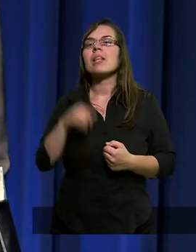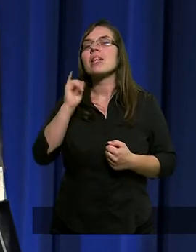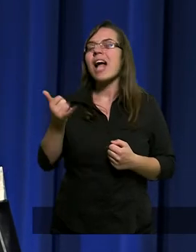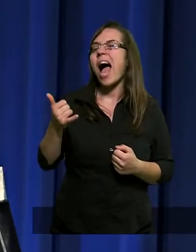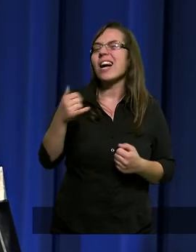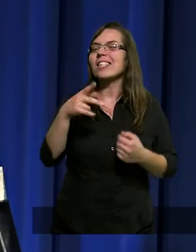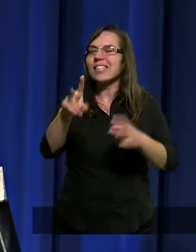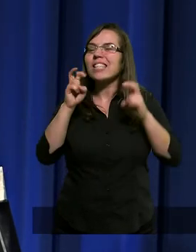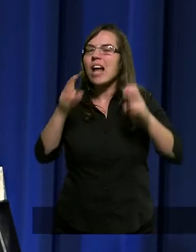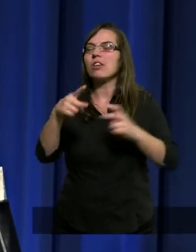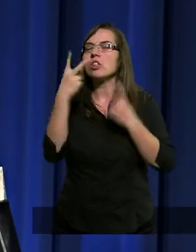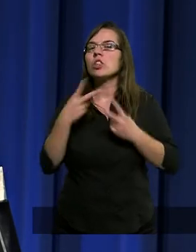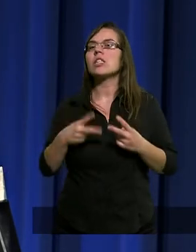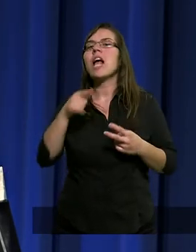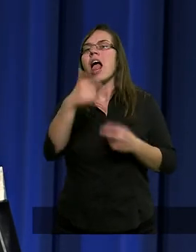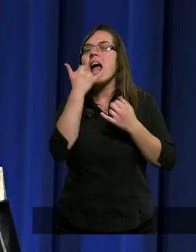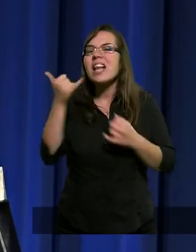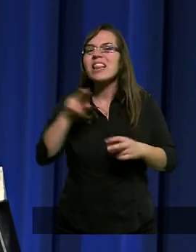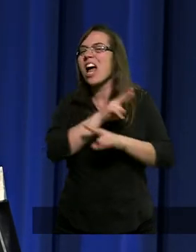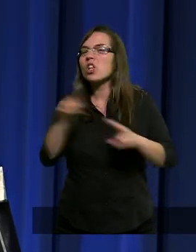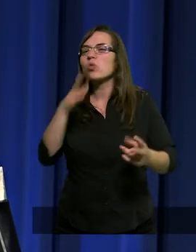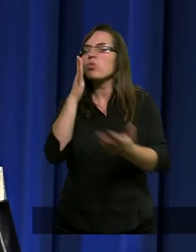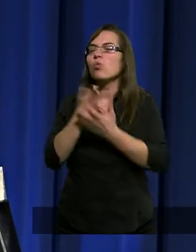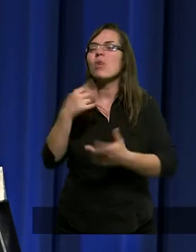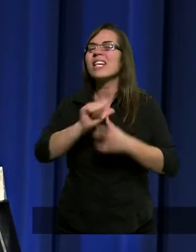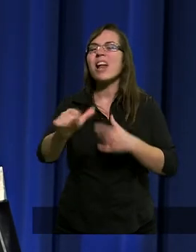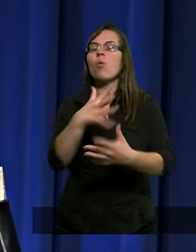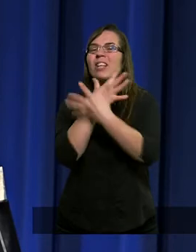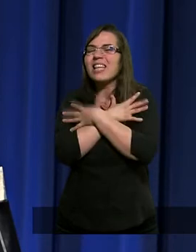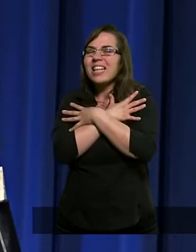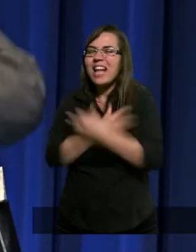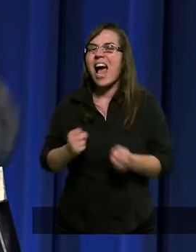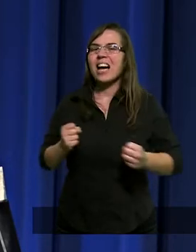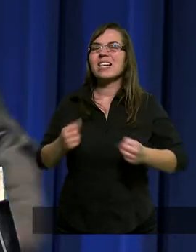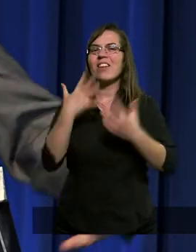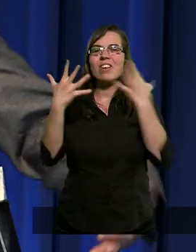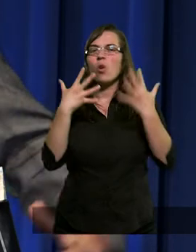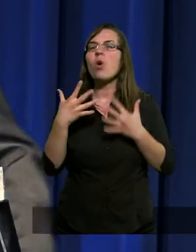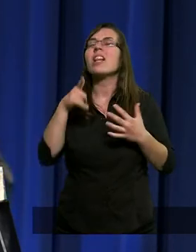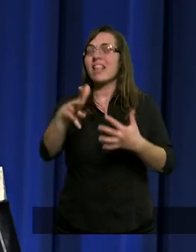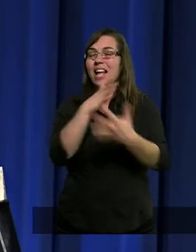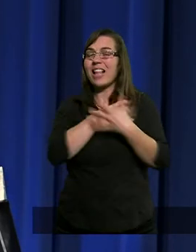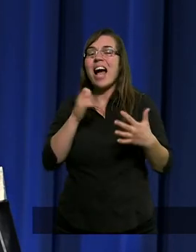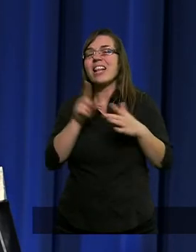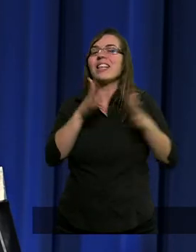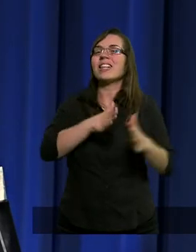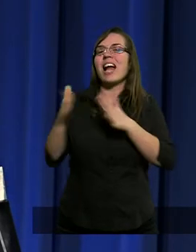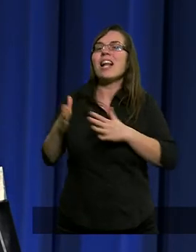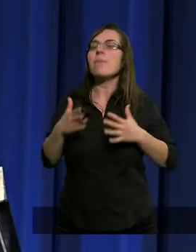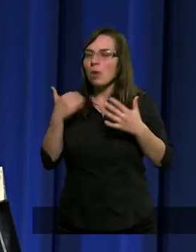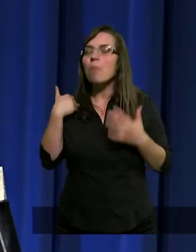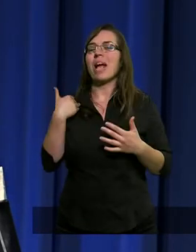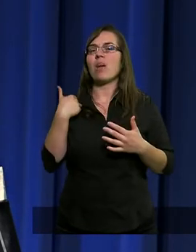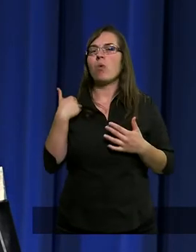Jak zadecydował, to te inne rzeczy już nie tak tragicznie wyglądały, chociaż były tragiczne i te następne